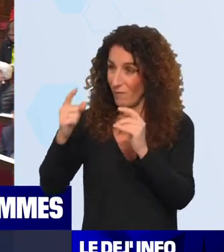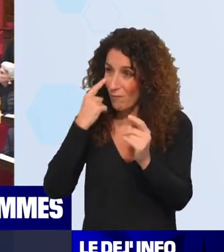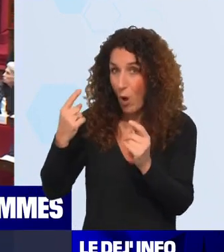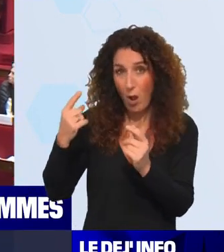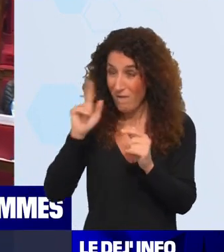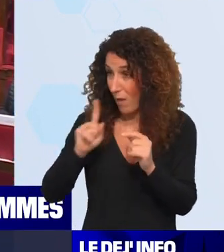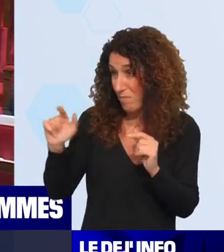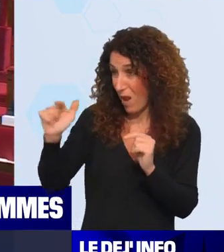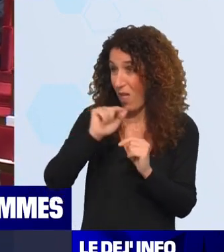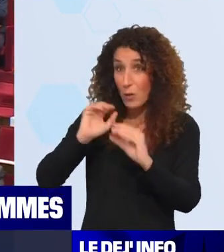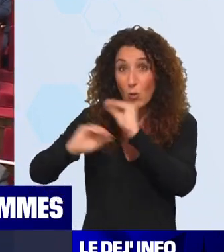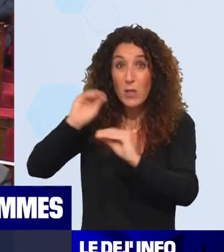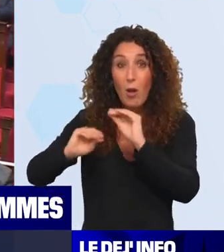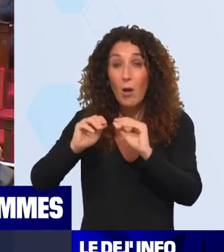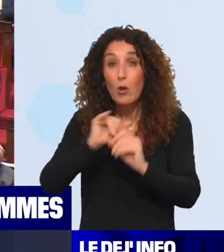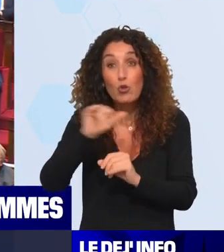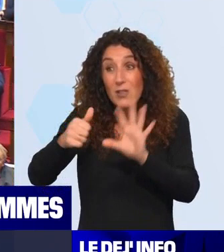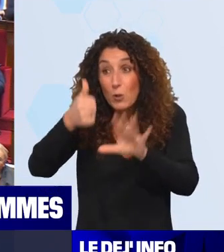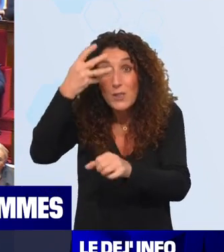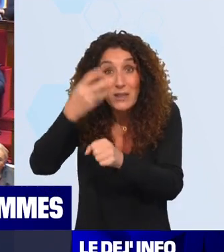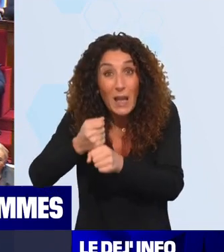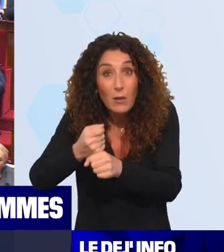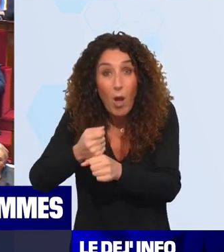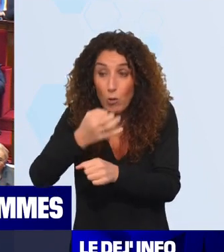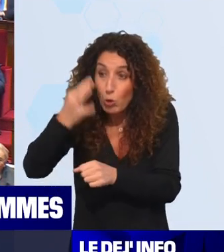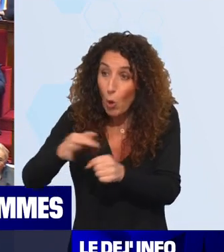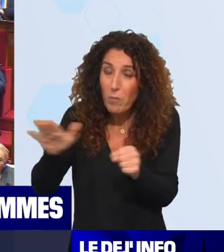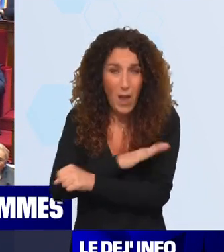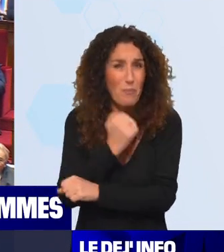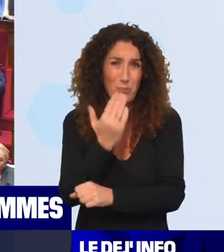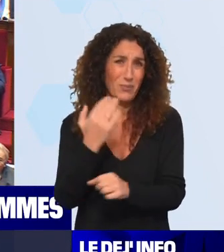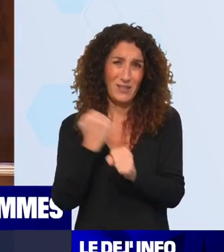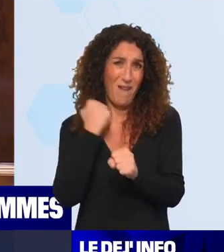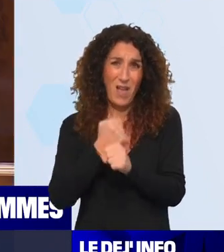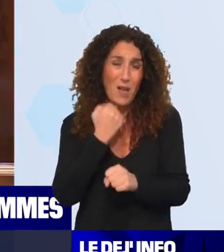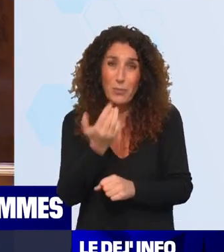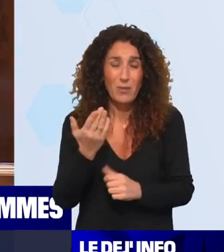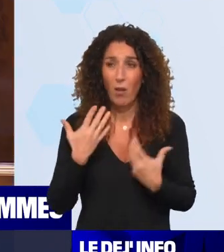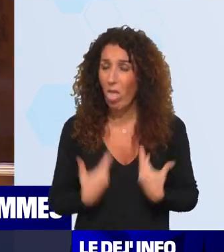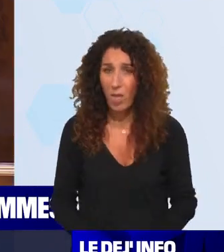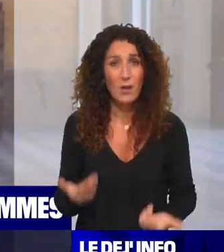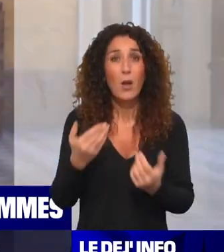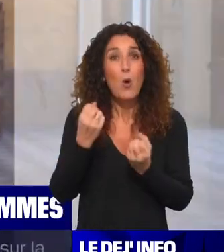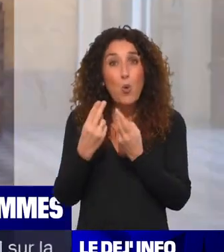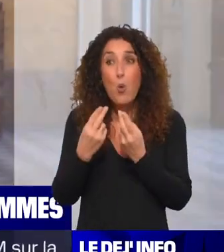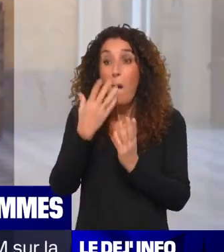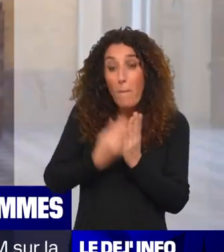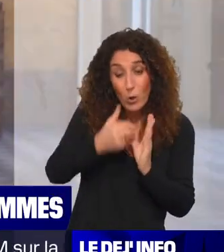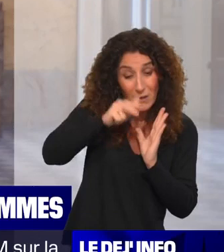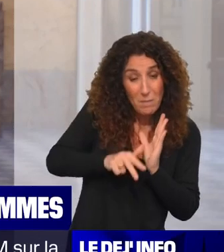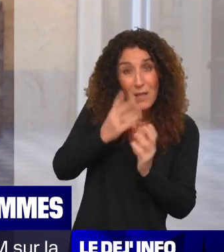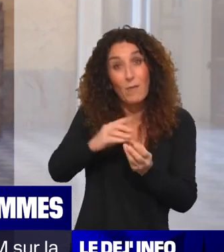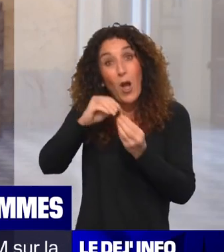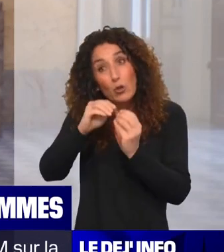en fait, c'est impensable de travailler jusqu'à 64 ans pour pouvoir partir à taux plein ou voire même jusqu'à 67 ans s'il leur manque des trimestres, etc. Donc on a un vrai